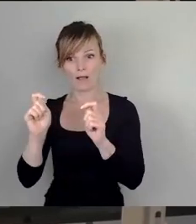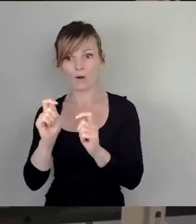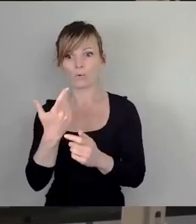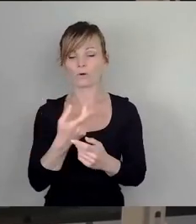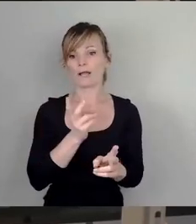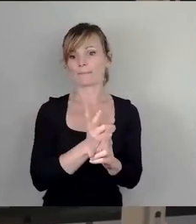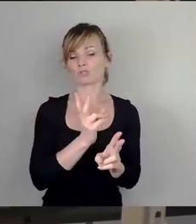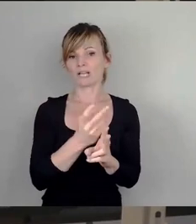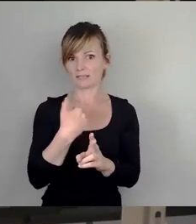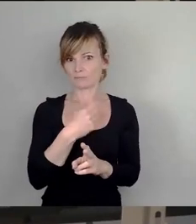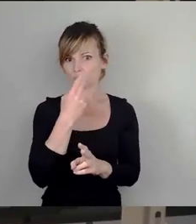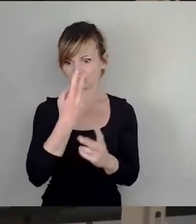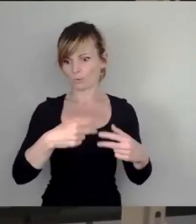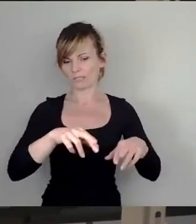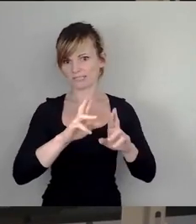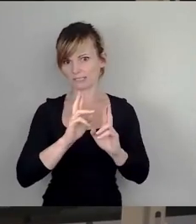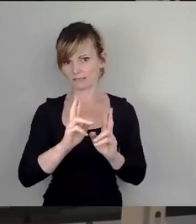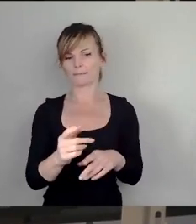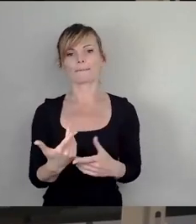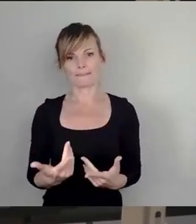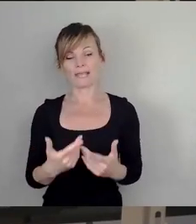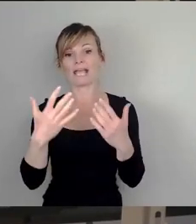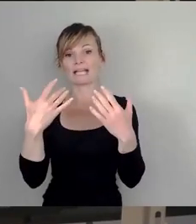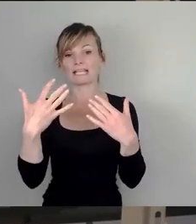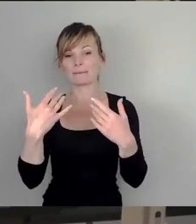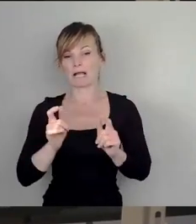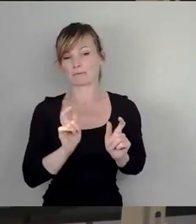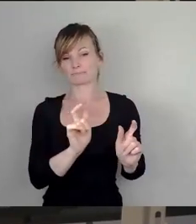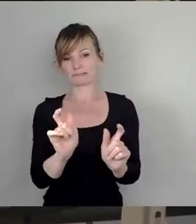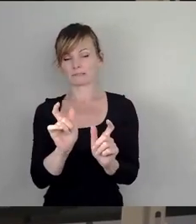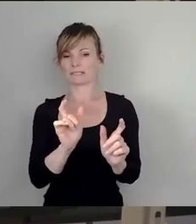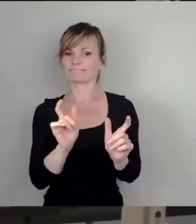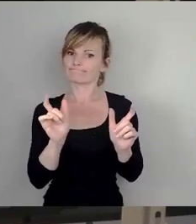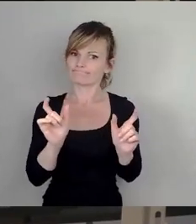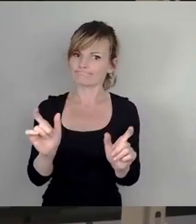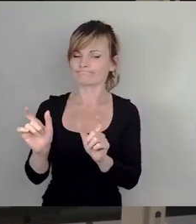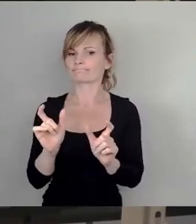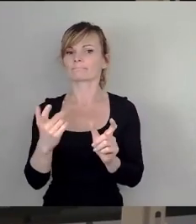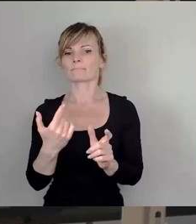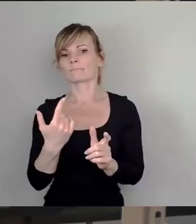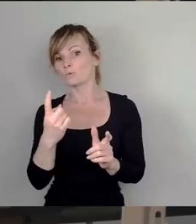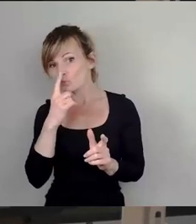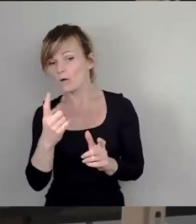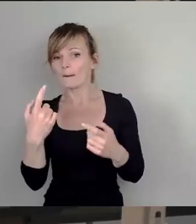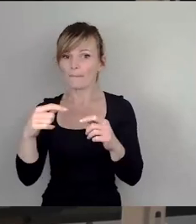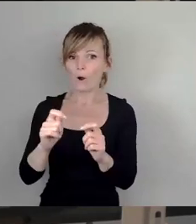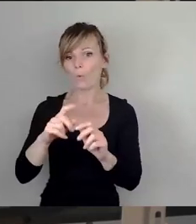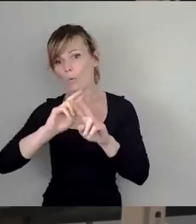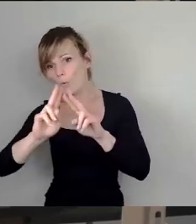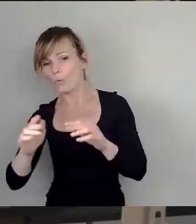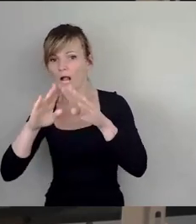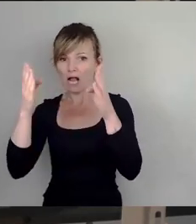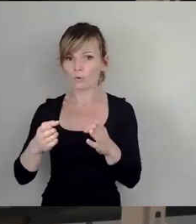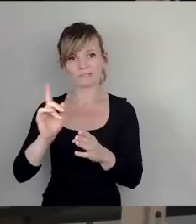klimaresilienten Stadt- und Bau geht es aber nicht nur um bautechnische Maßnahmen an Gebäuden, sondern auch um